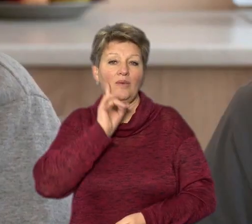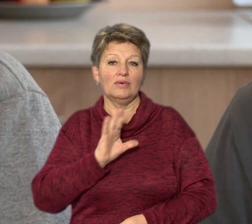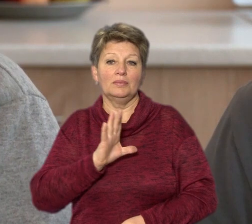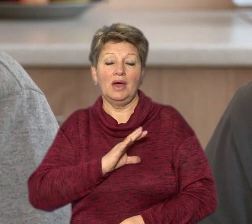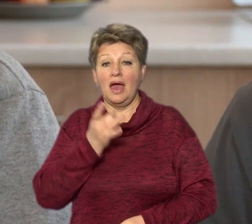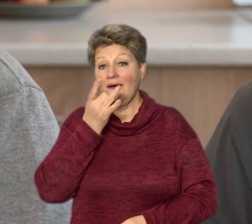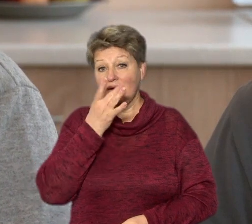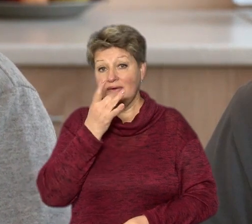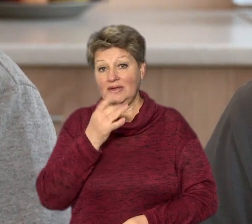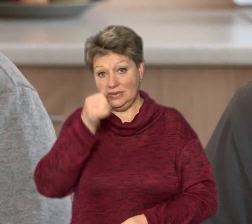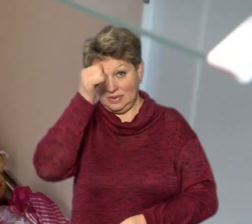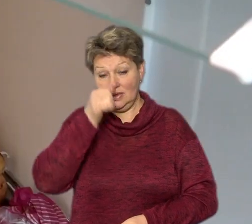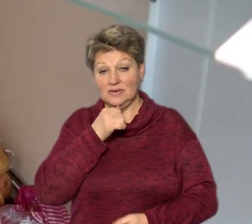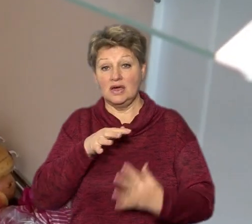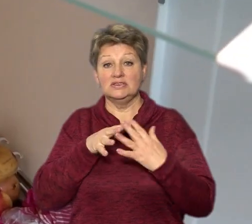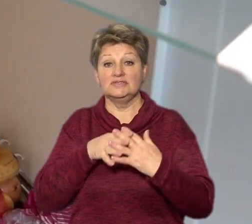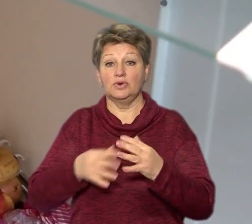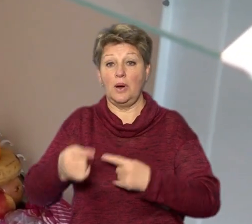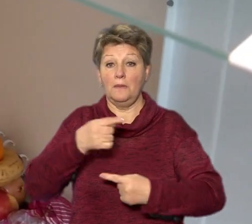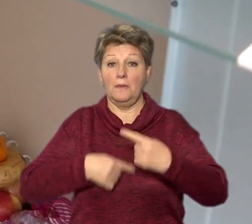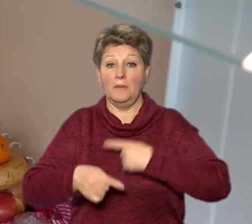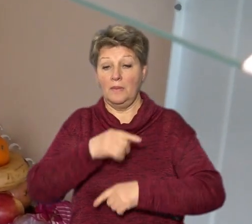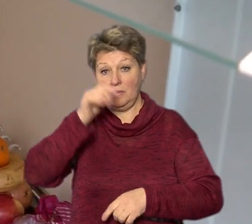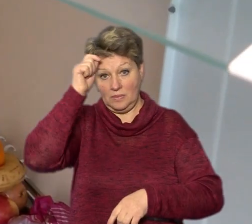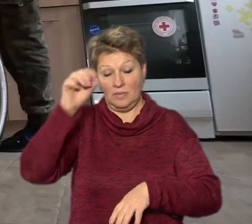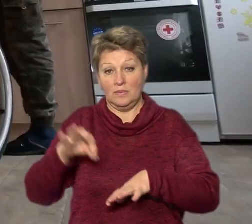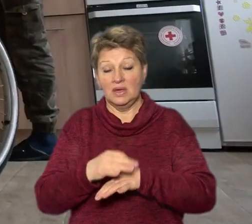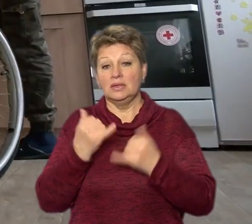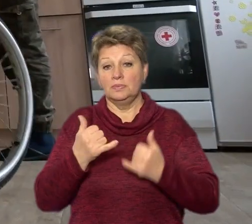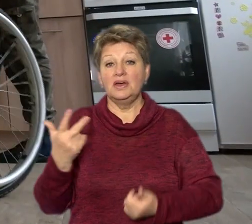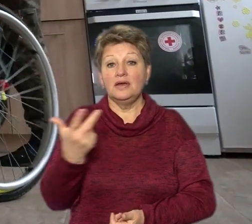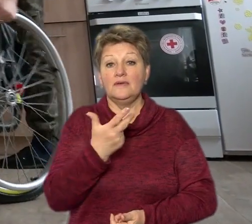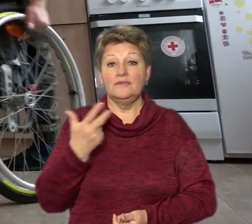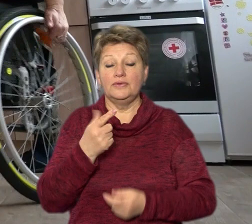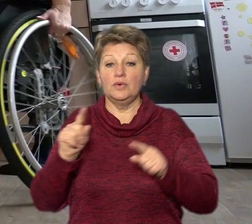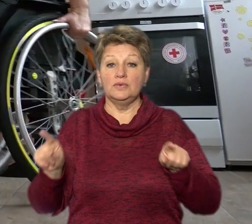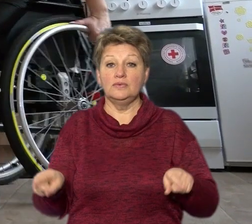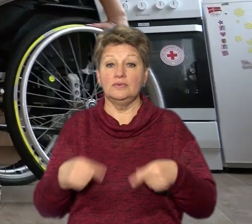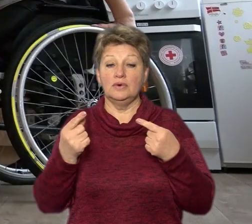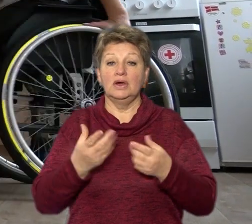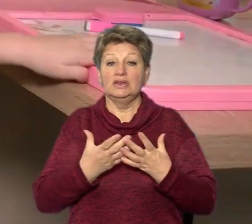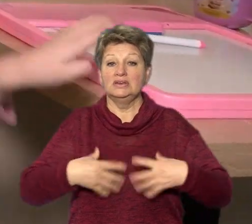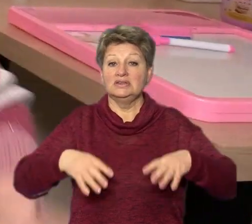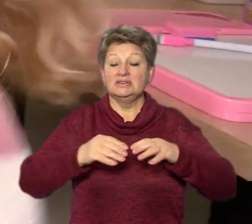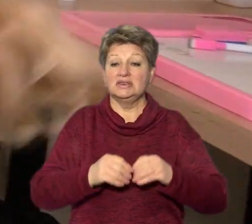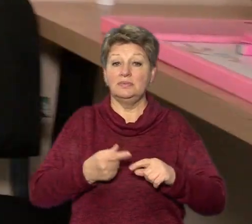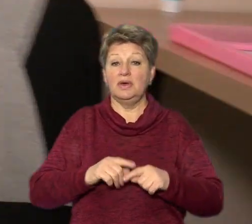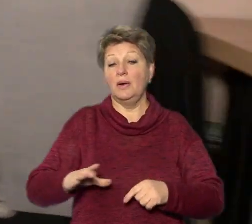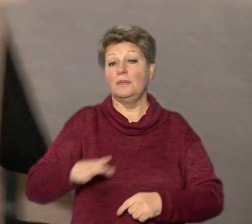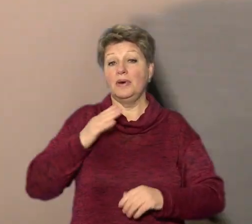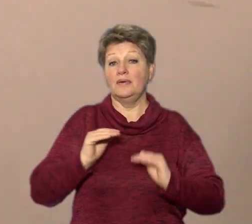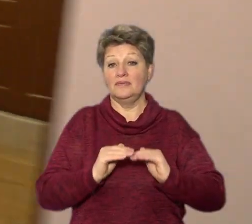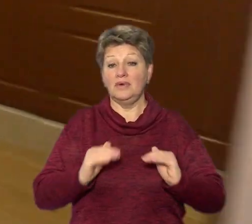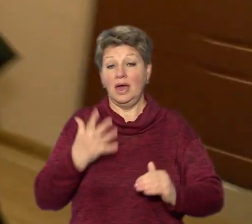У квітні, говорить пані Тетяна, з фронту повернувся чоловік. Тепер вони у трьох створюють сімейне гніздечко в колишніх кімнатах дитсадка. П